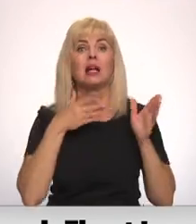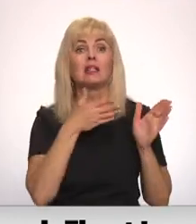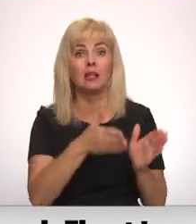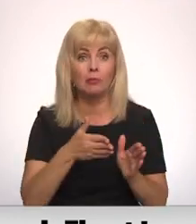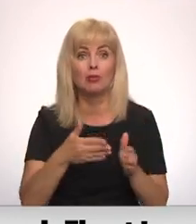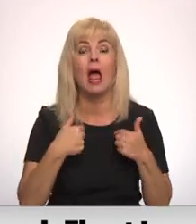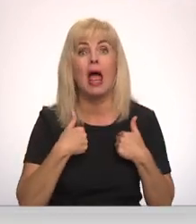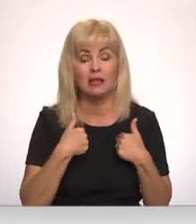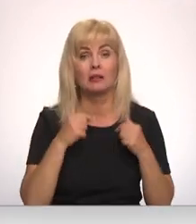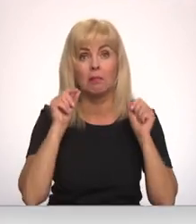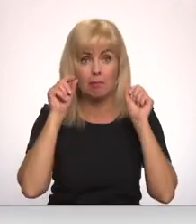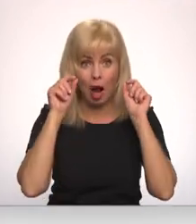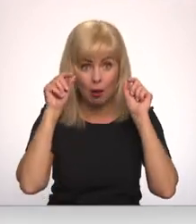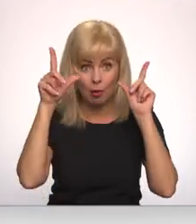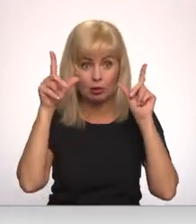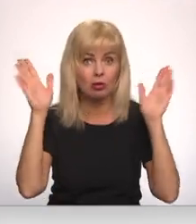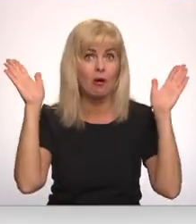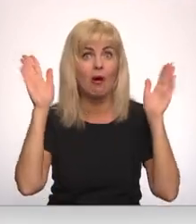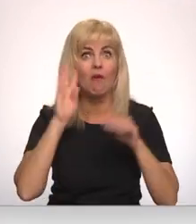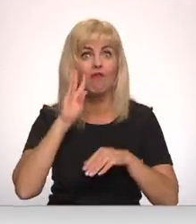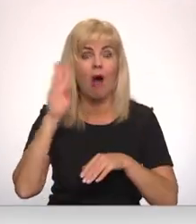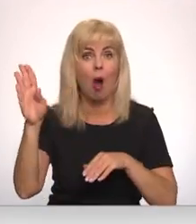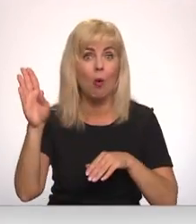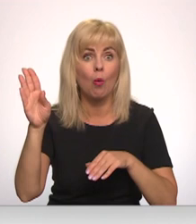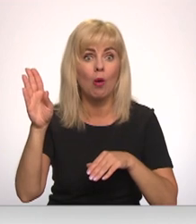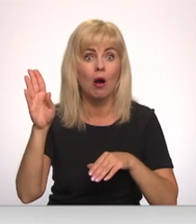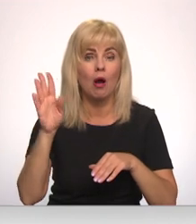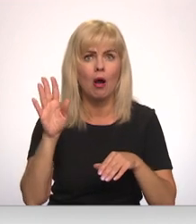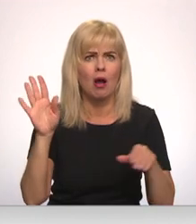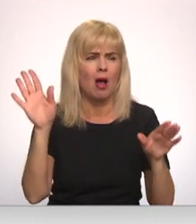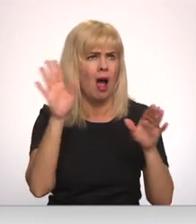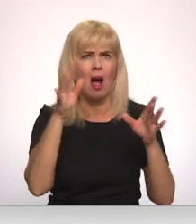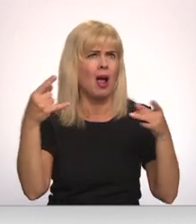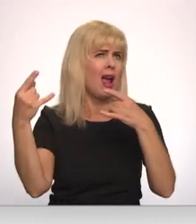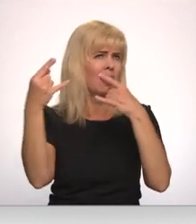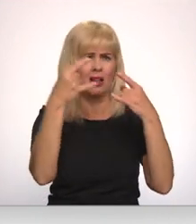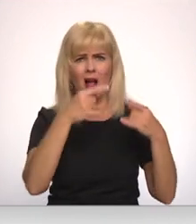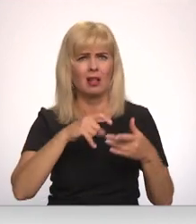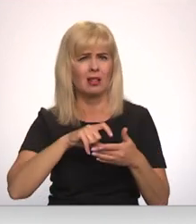Pamodos. Vau! Kaut kādi ekrāni, kabeļi.